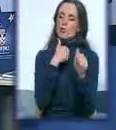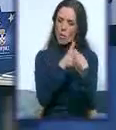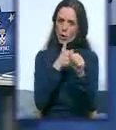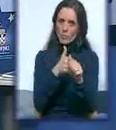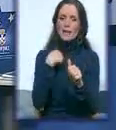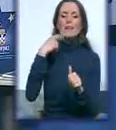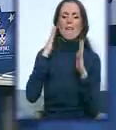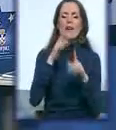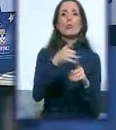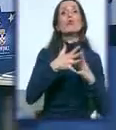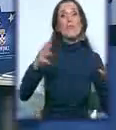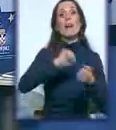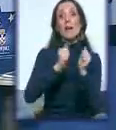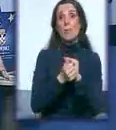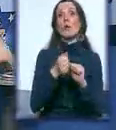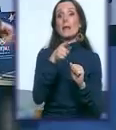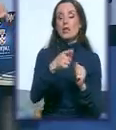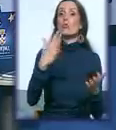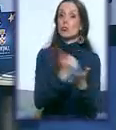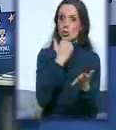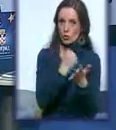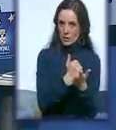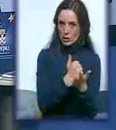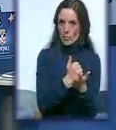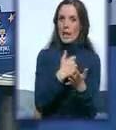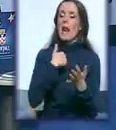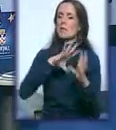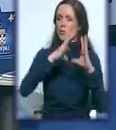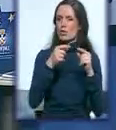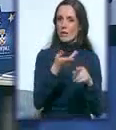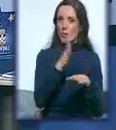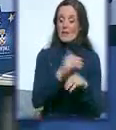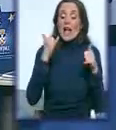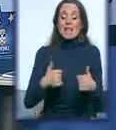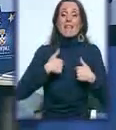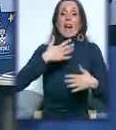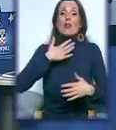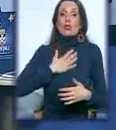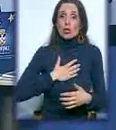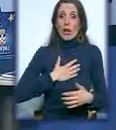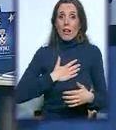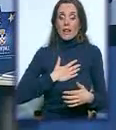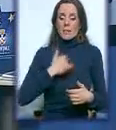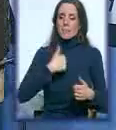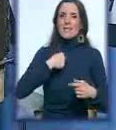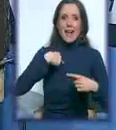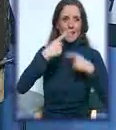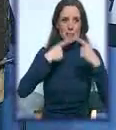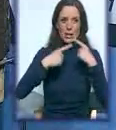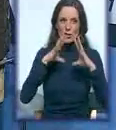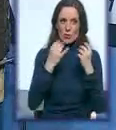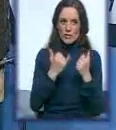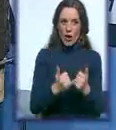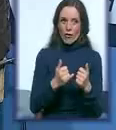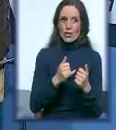dobijene i da ćemo sve to predstavljati. A sada bih ja išla, mi dok razgovaramo o svemu ovome